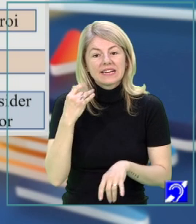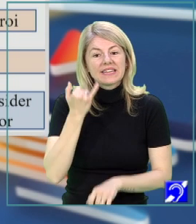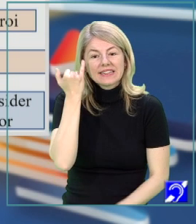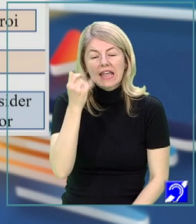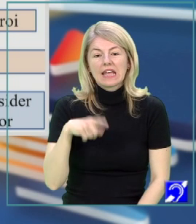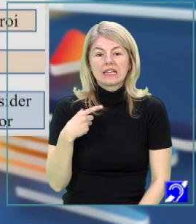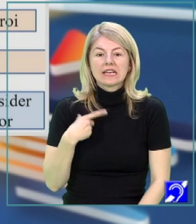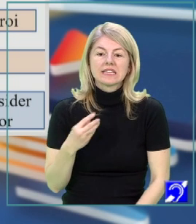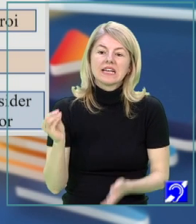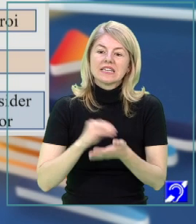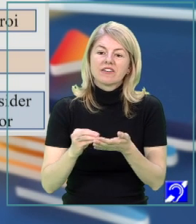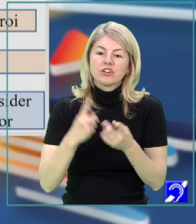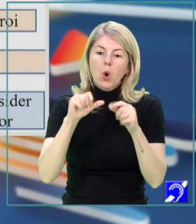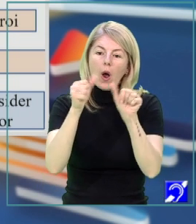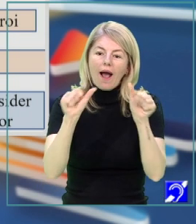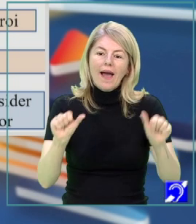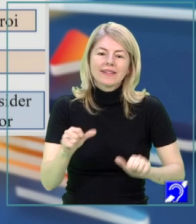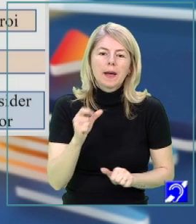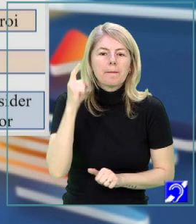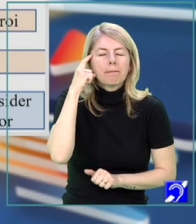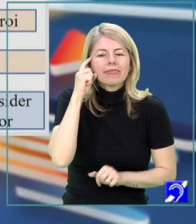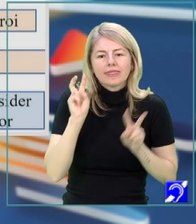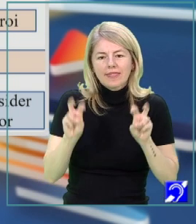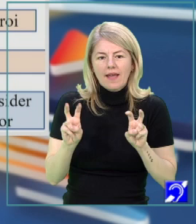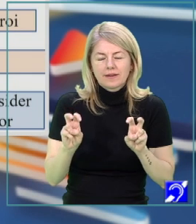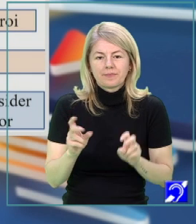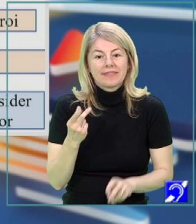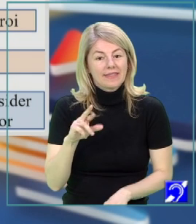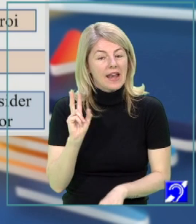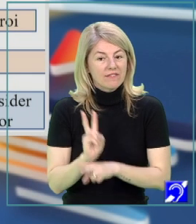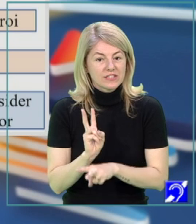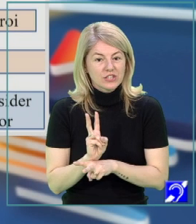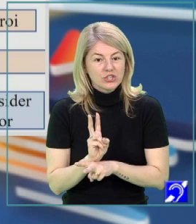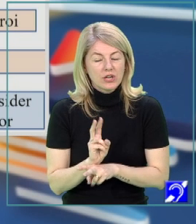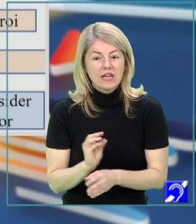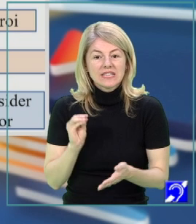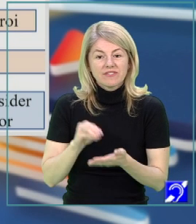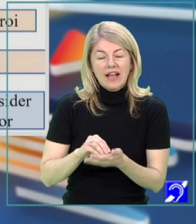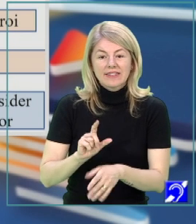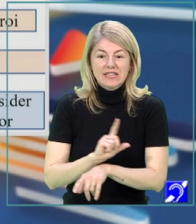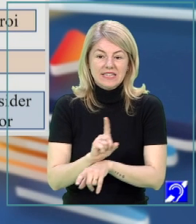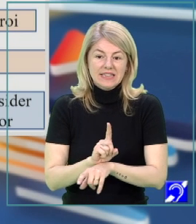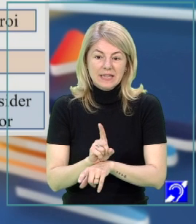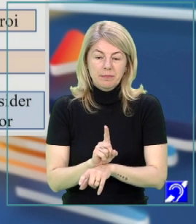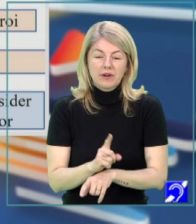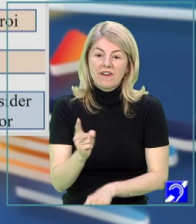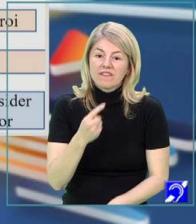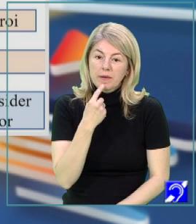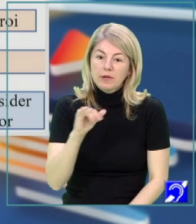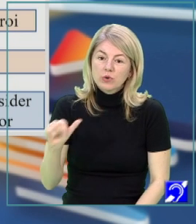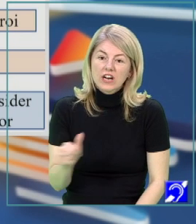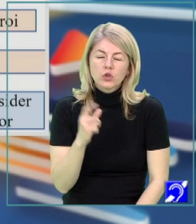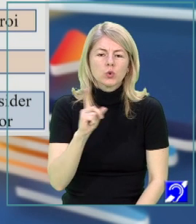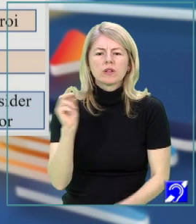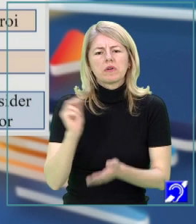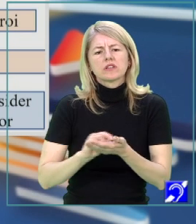ar fi să realizați o hartă mentală. Însă aveți grijă să vă încadrați în timp. Vă mai spun încă o dată, nu trebuie